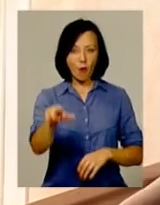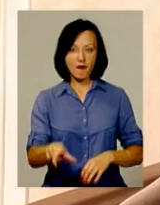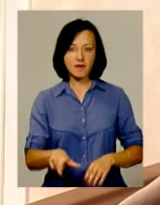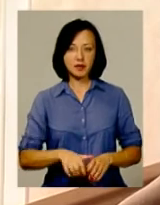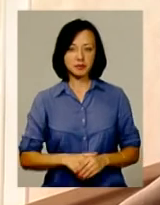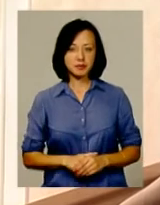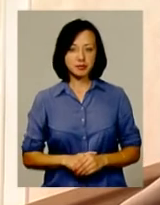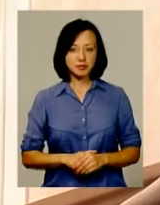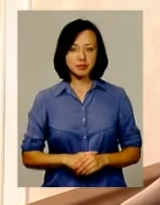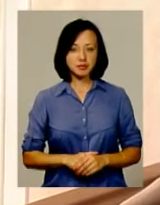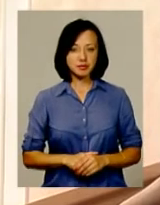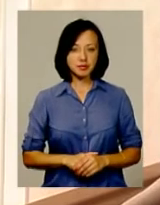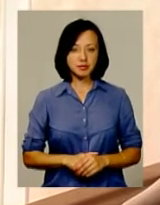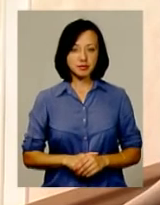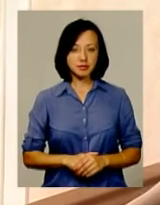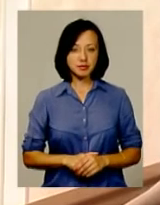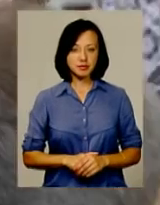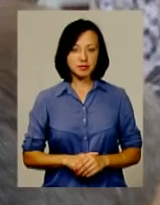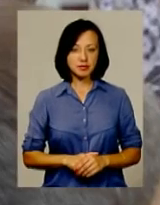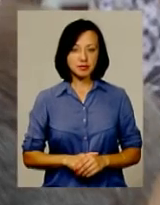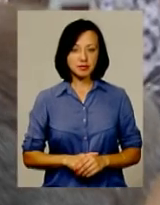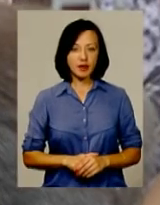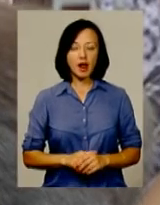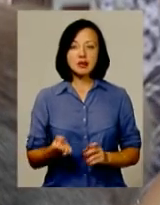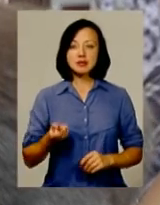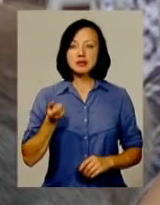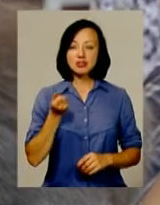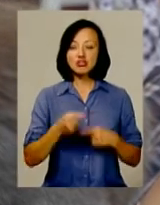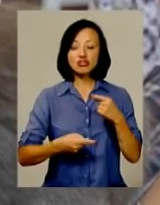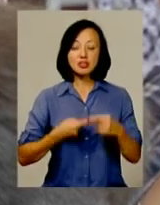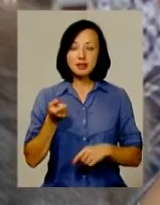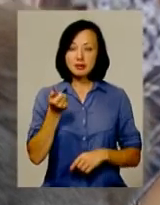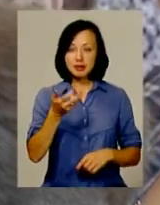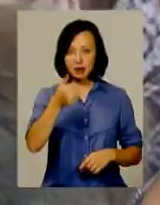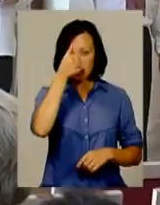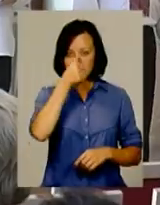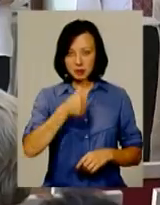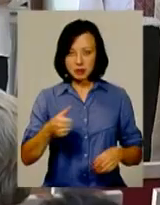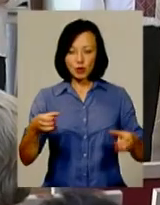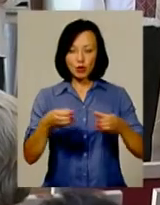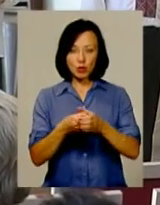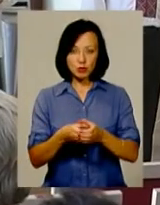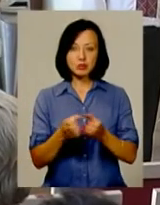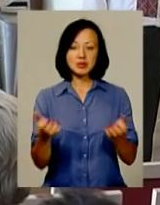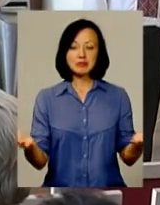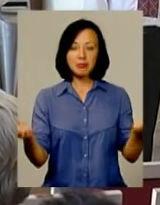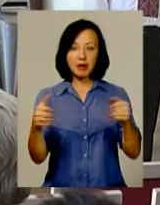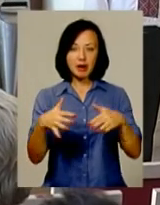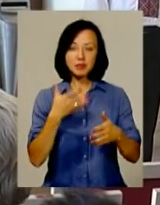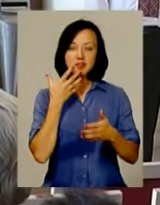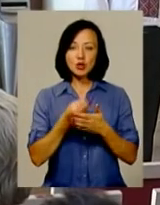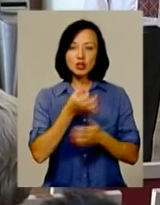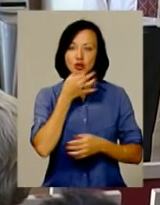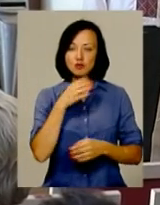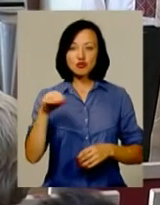тому чи іншому виконавцю квінтету. За кілька місяців вокалісти квінтету «Мікст» знову збиратимуть своїх шанувальників.